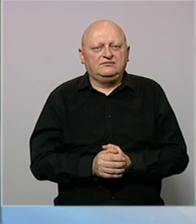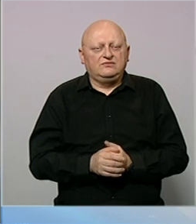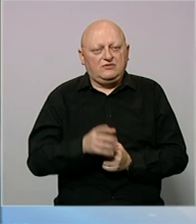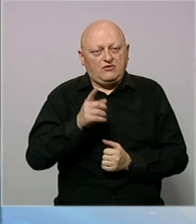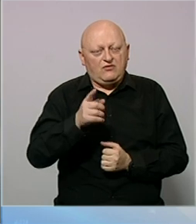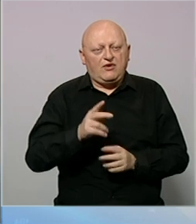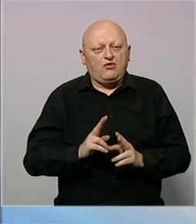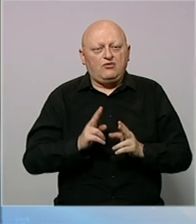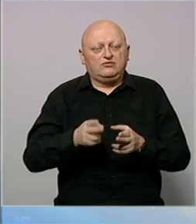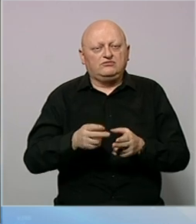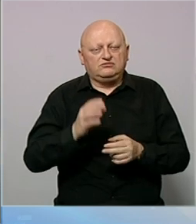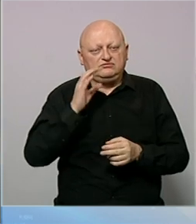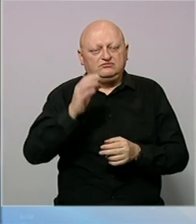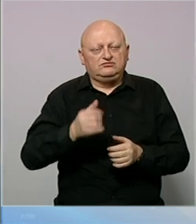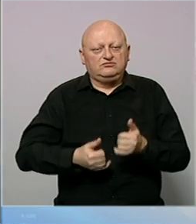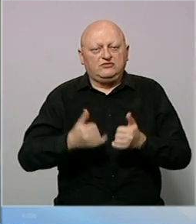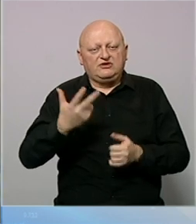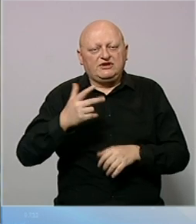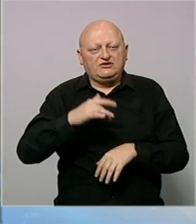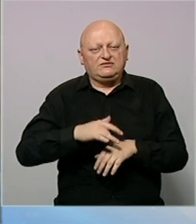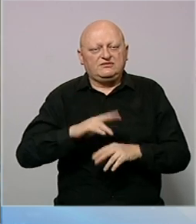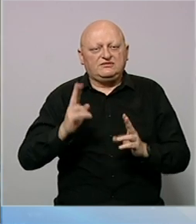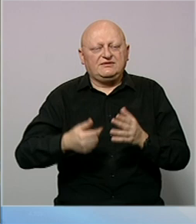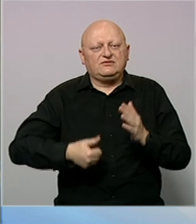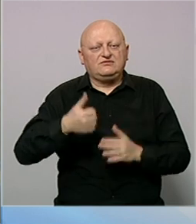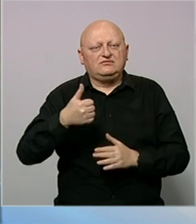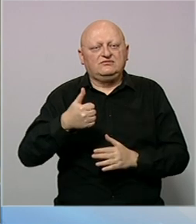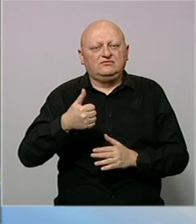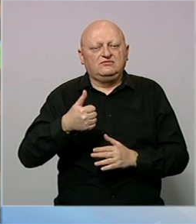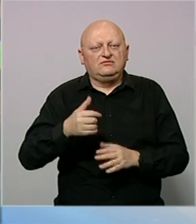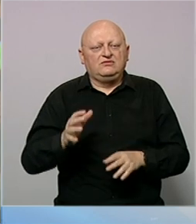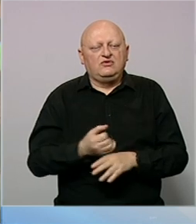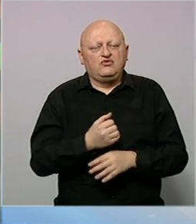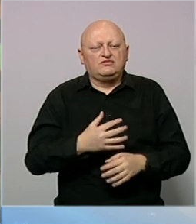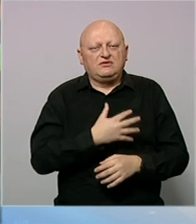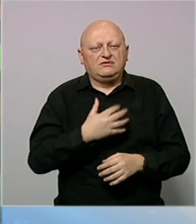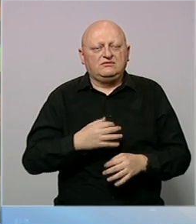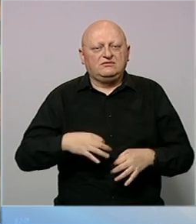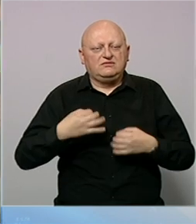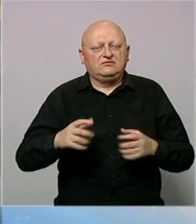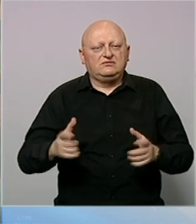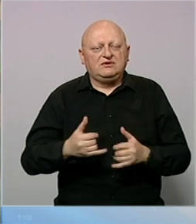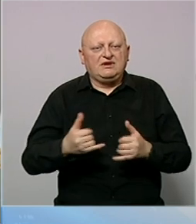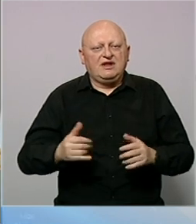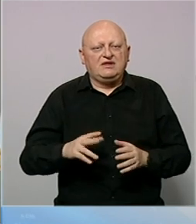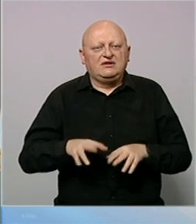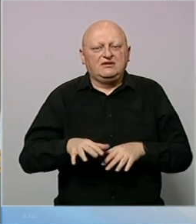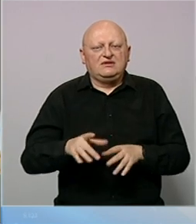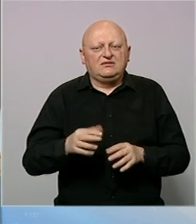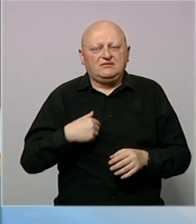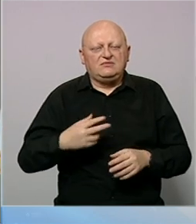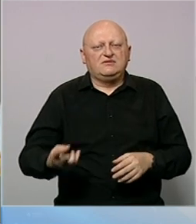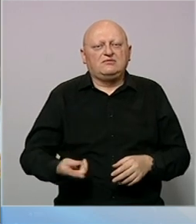Ovako se u Mostaru pratila utaknica za treće mjesto na svjetskom prvenstvu. Uspjeh vatrenih slavio se u gradu na Neretvi. Mi smo